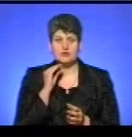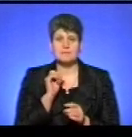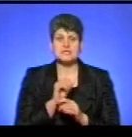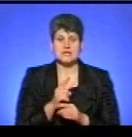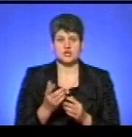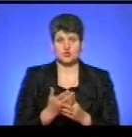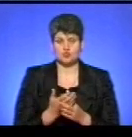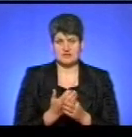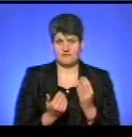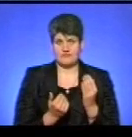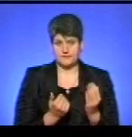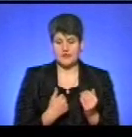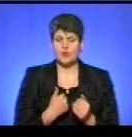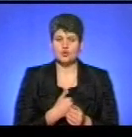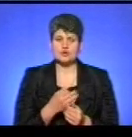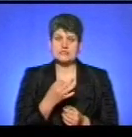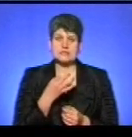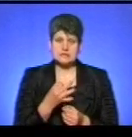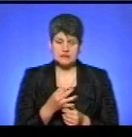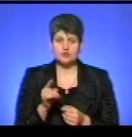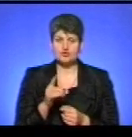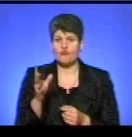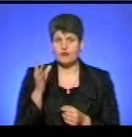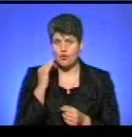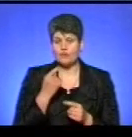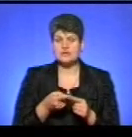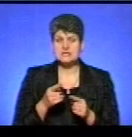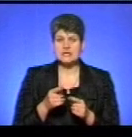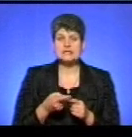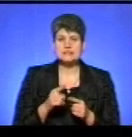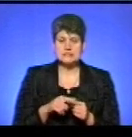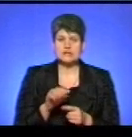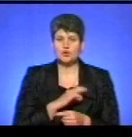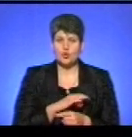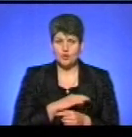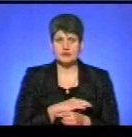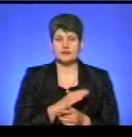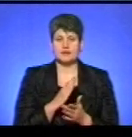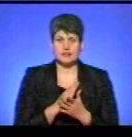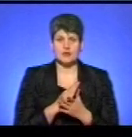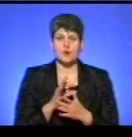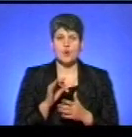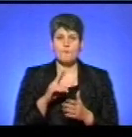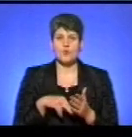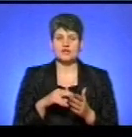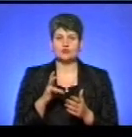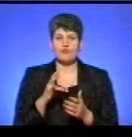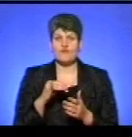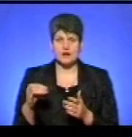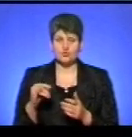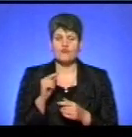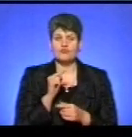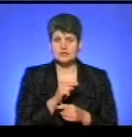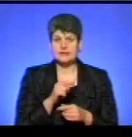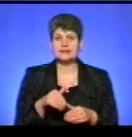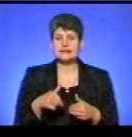вашої субсидії, то я хочу сказати, що враховуються всі доходи, які підлягають оподаткуванню, і вони